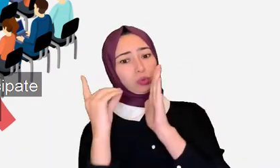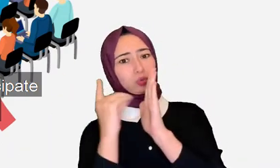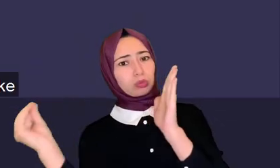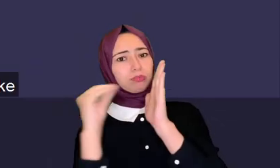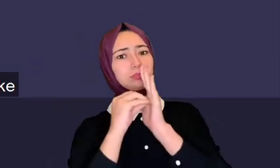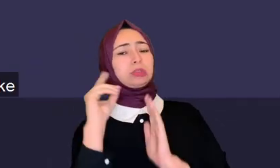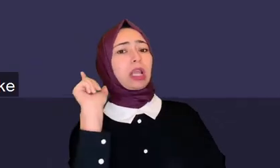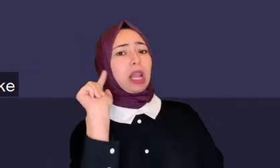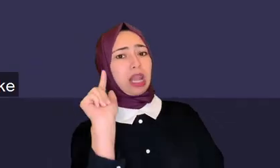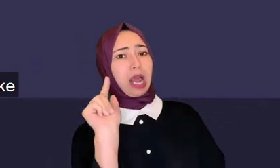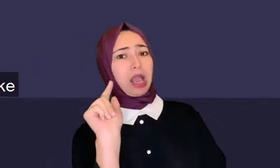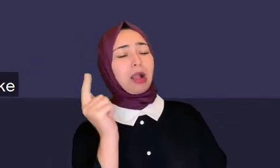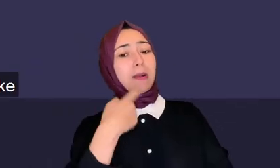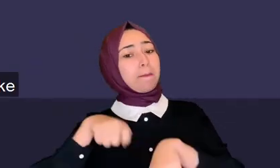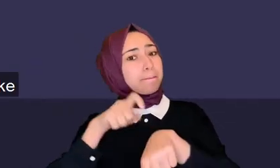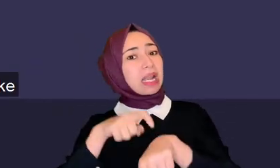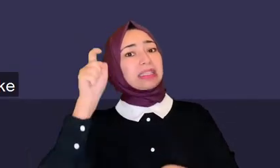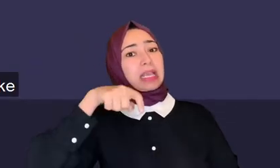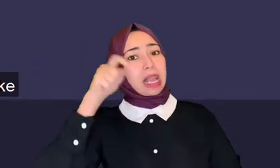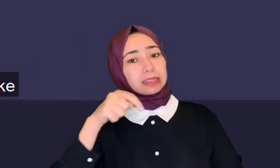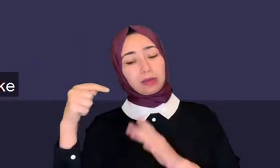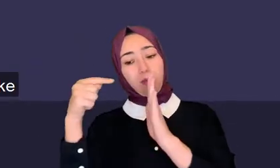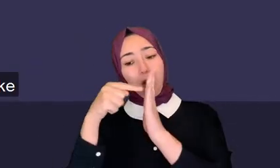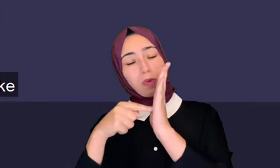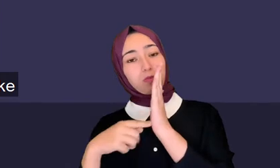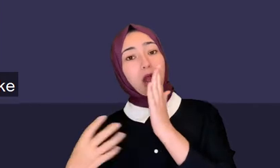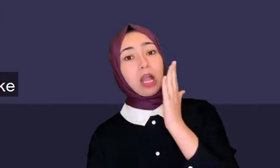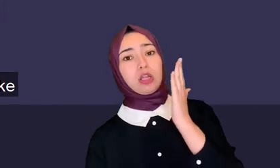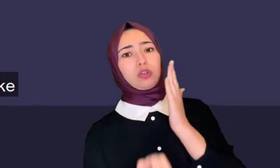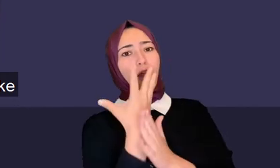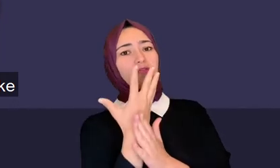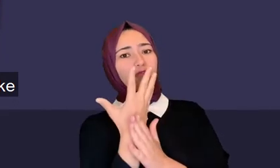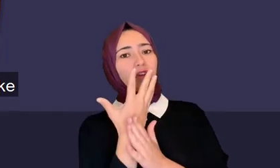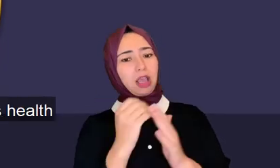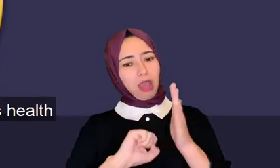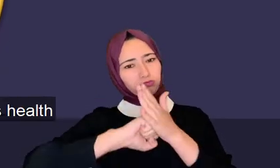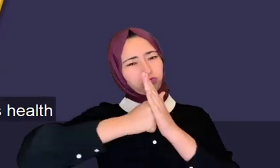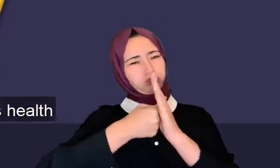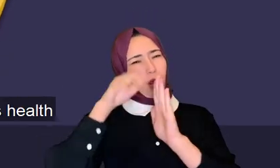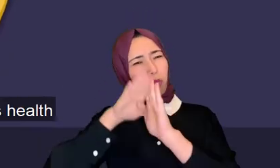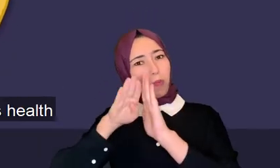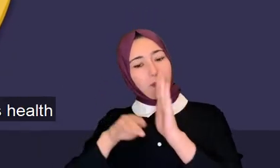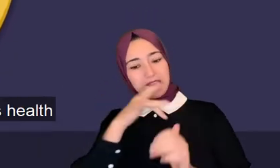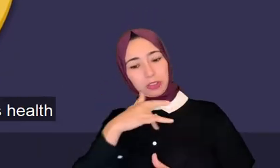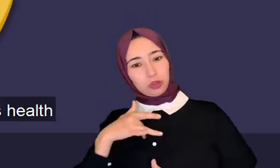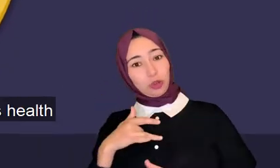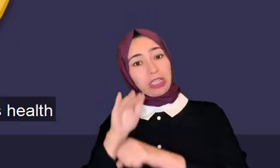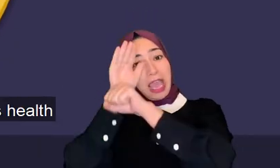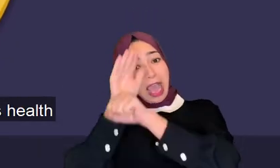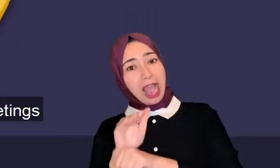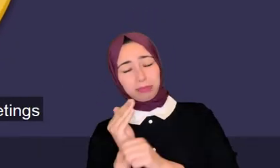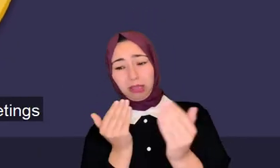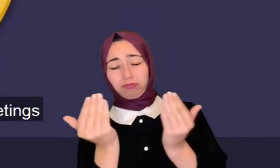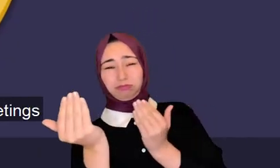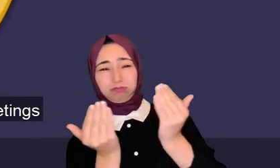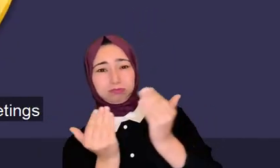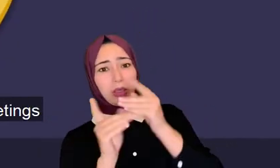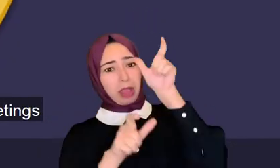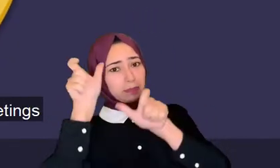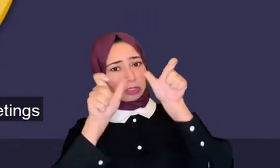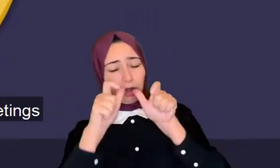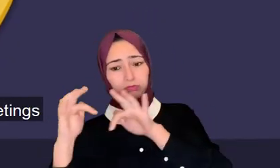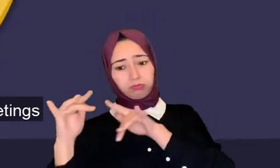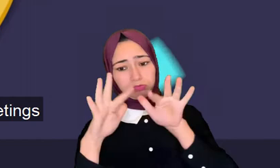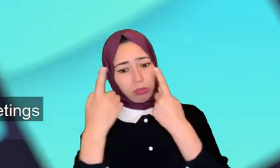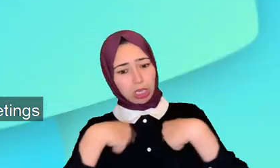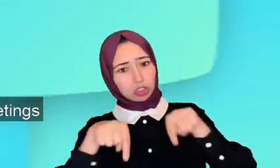بالدستور قال انه البلدية كانت تنجم تاخو اجراءات اخرى اقل حدة باش تلقم بين حماية صحة العباد وحق المتساكنين